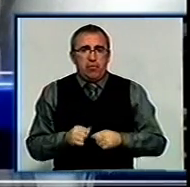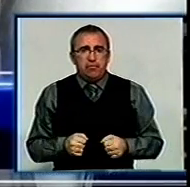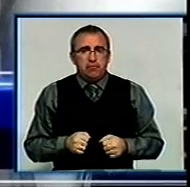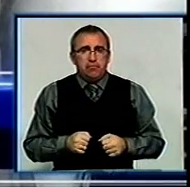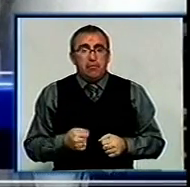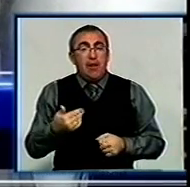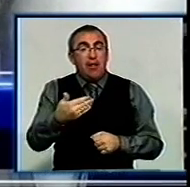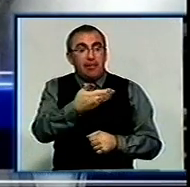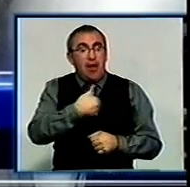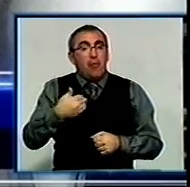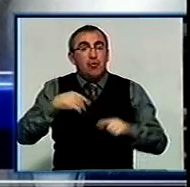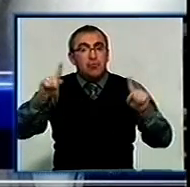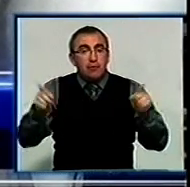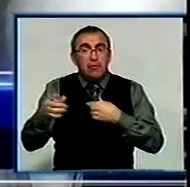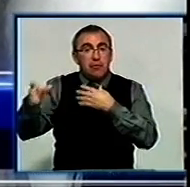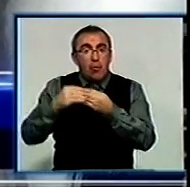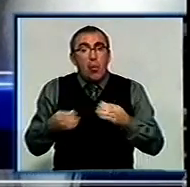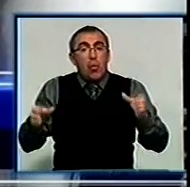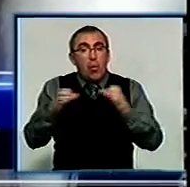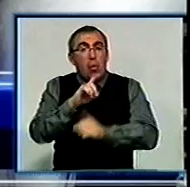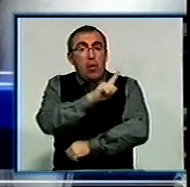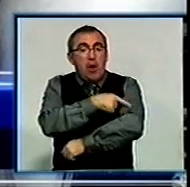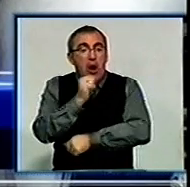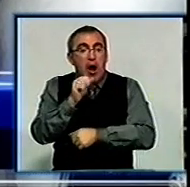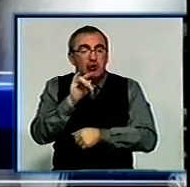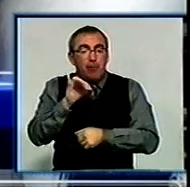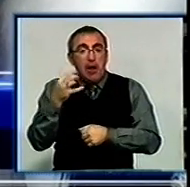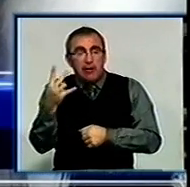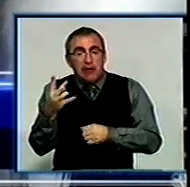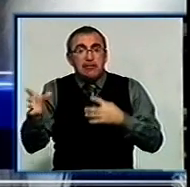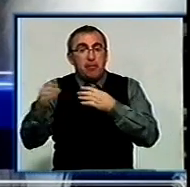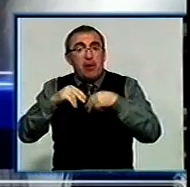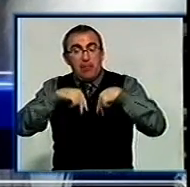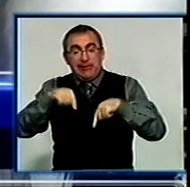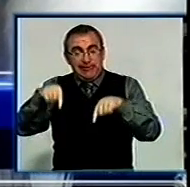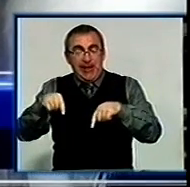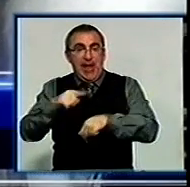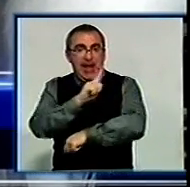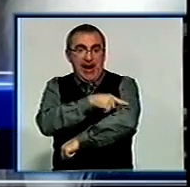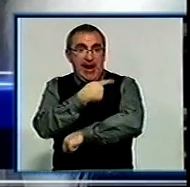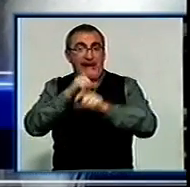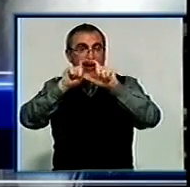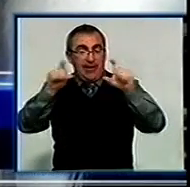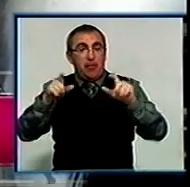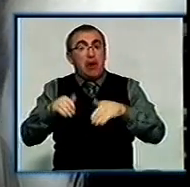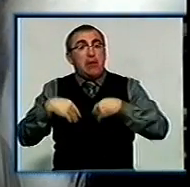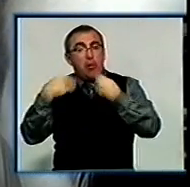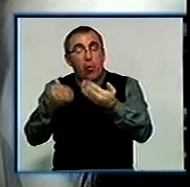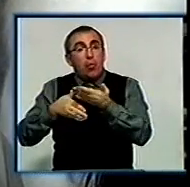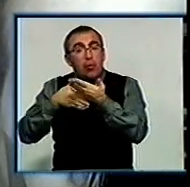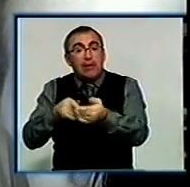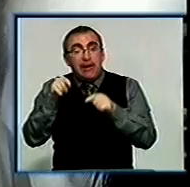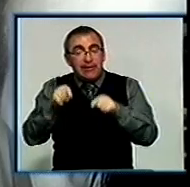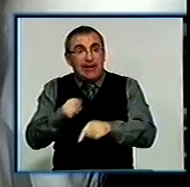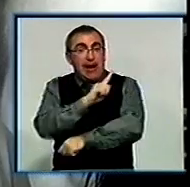Нам хотілося створити спільно з групами клініки Аджібадем співпрацю з цією клінікою. Можливо, ми надамо якусь допомогу